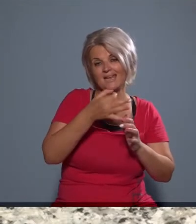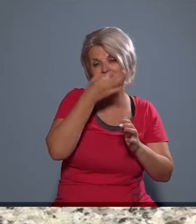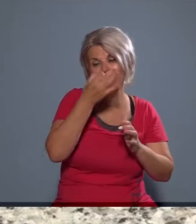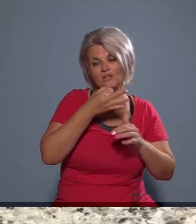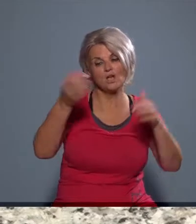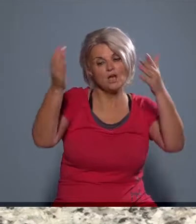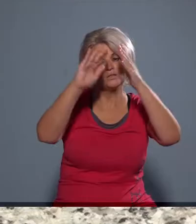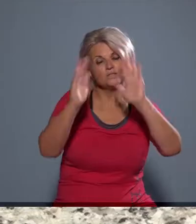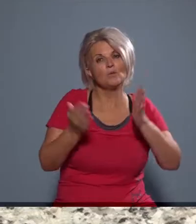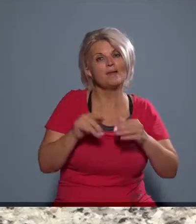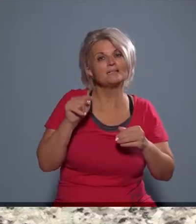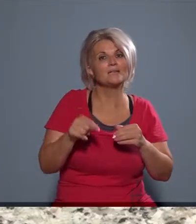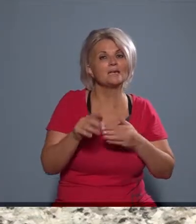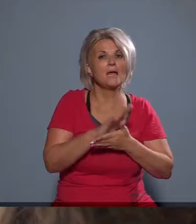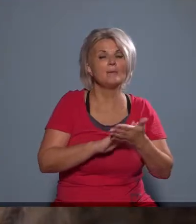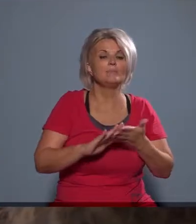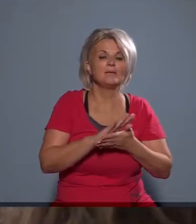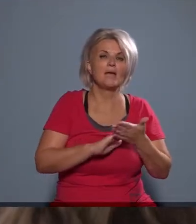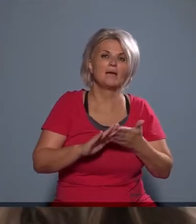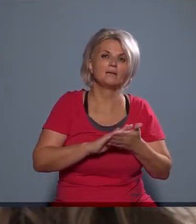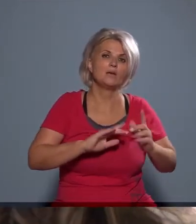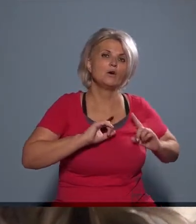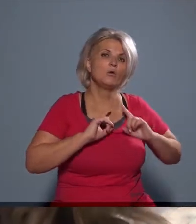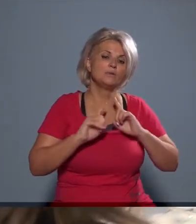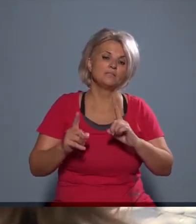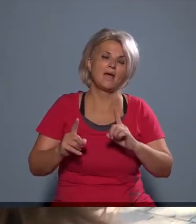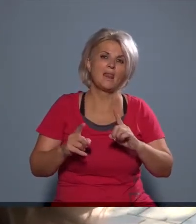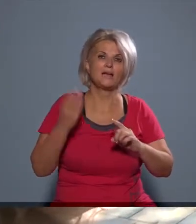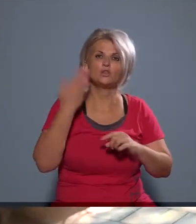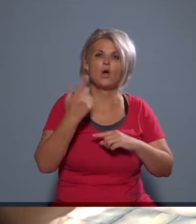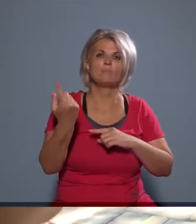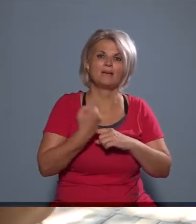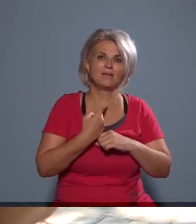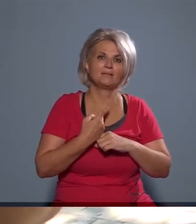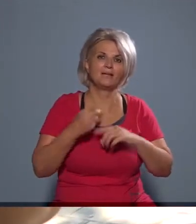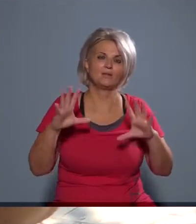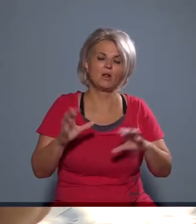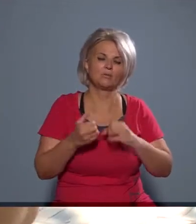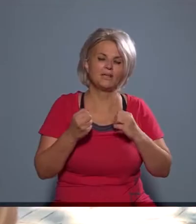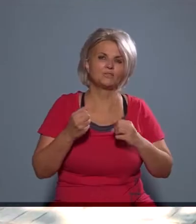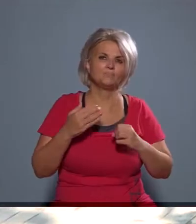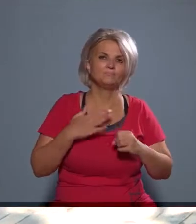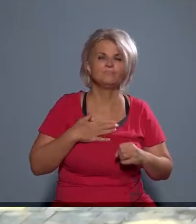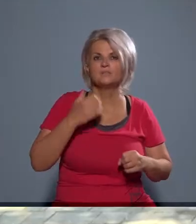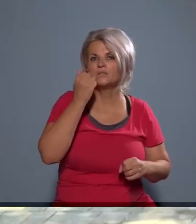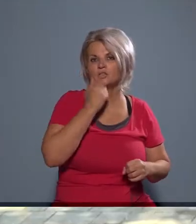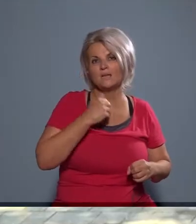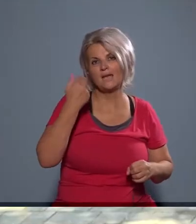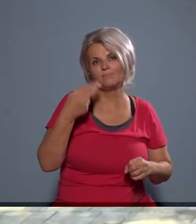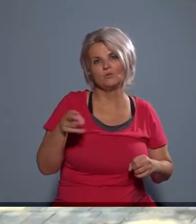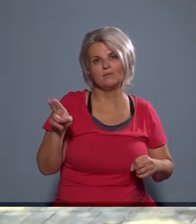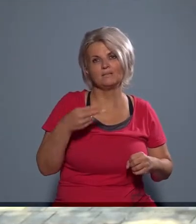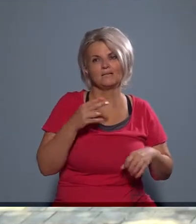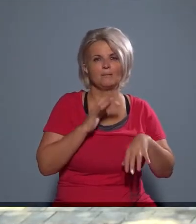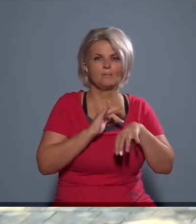Kíváncsi voltam, hogy szobrázként milyen hozzáállás vezérli Antalt, ha nem saját, ha nem megrendelt alkotásról van szó. A művészetemet próbálom meg